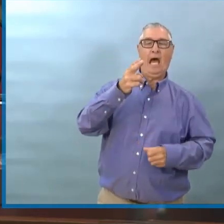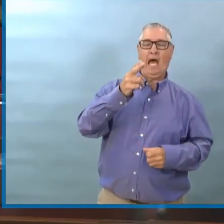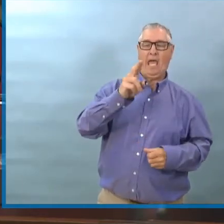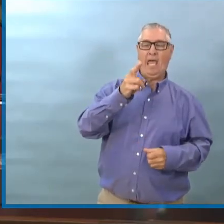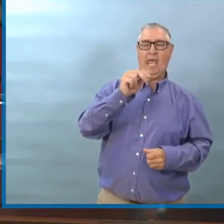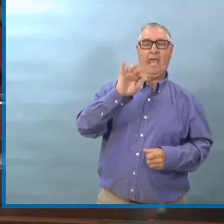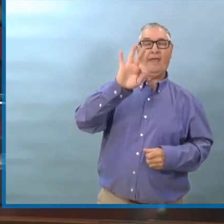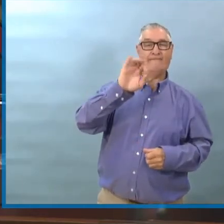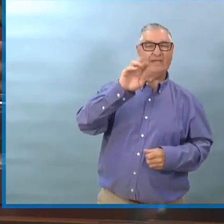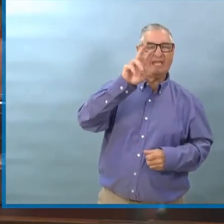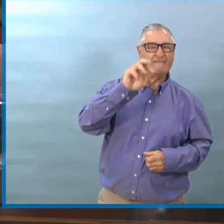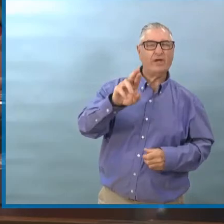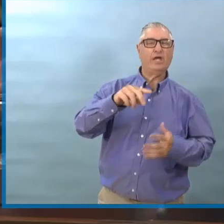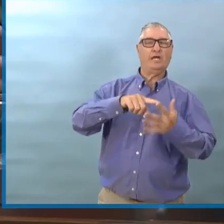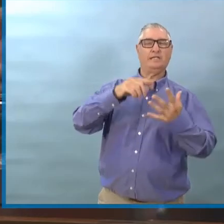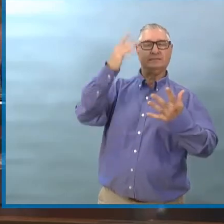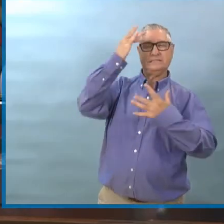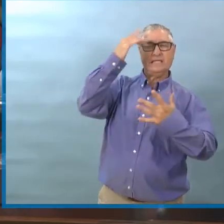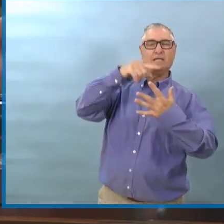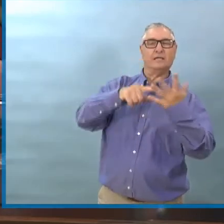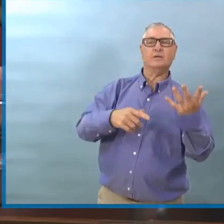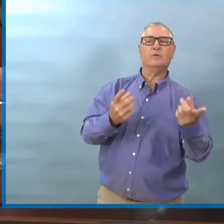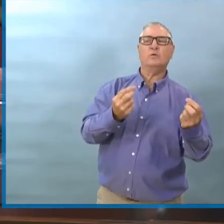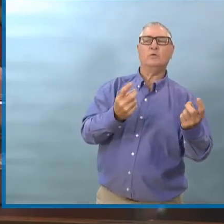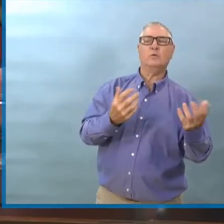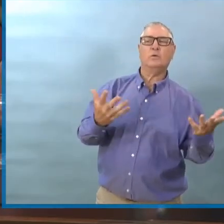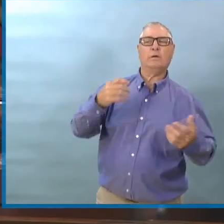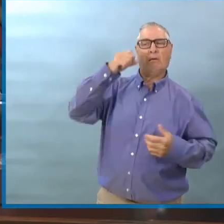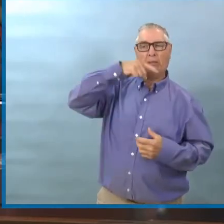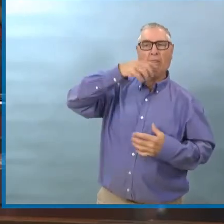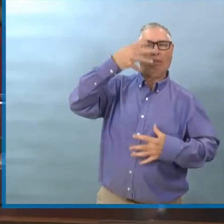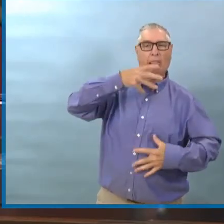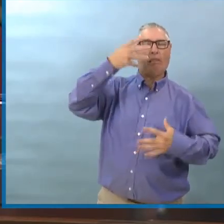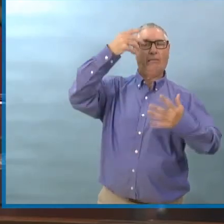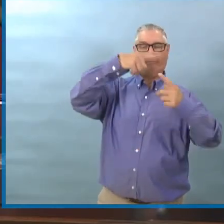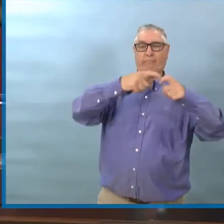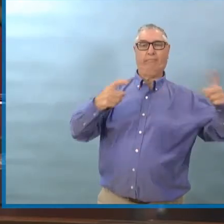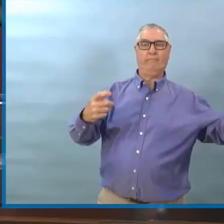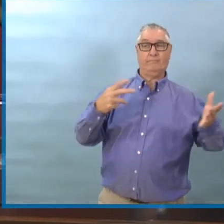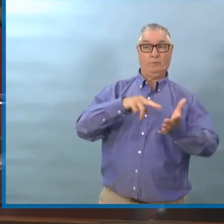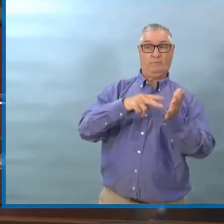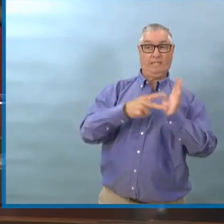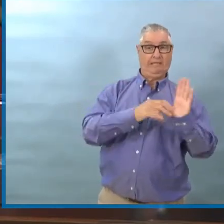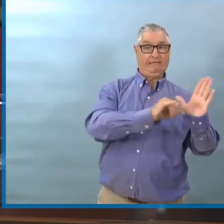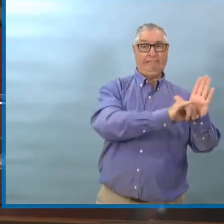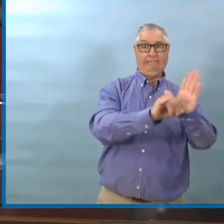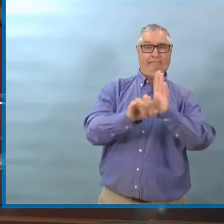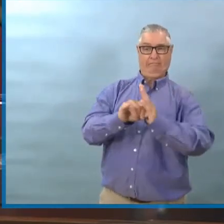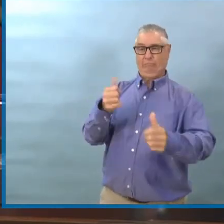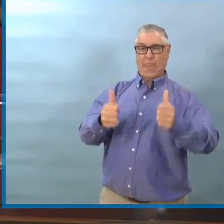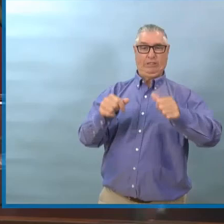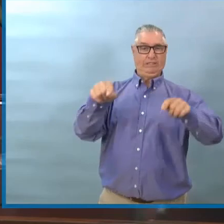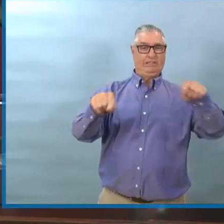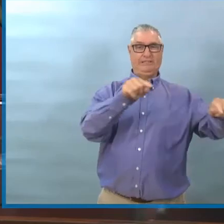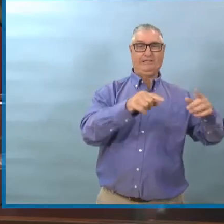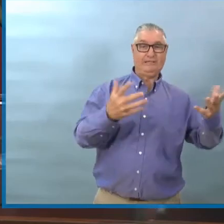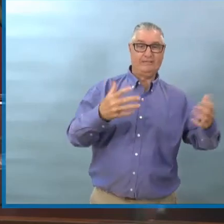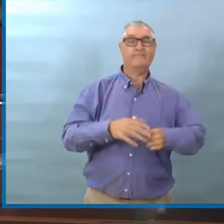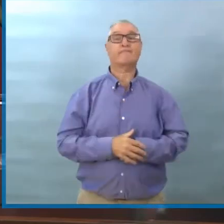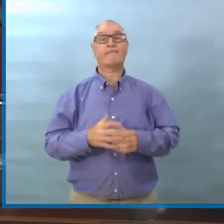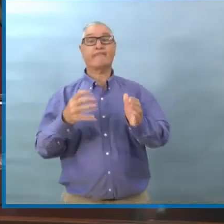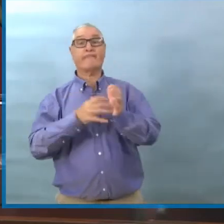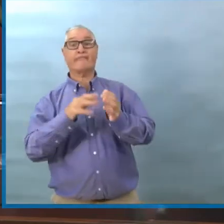Ce sont des inquiétudes qu'on avait quand on a permis à tous les Manitobains sans symptômes de se faire tester. Donc,